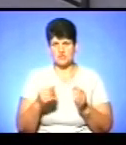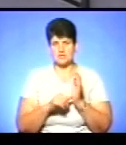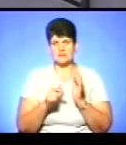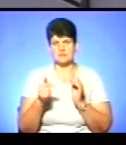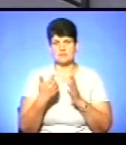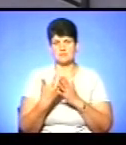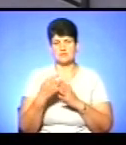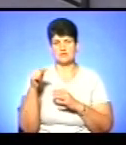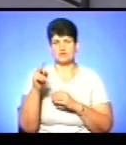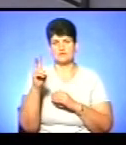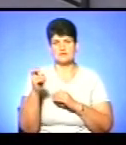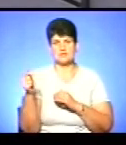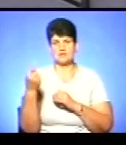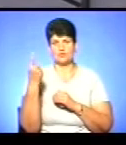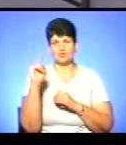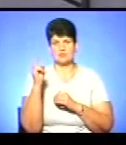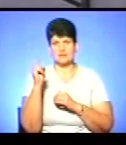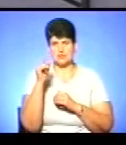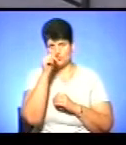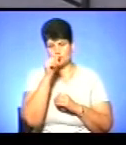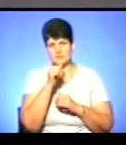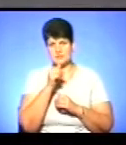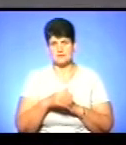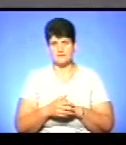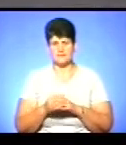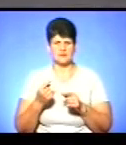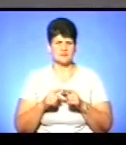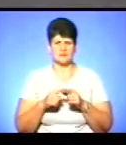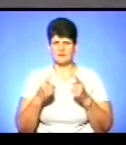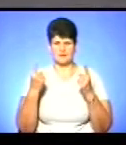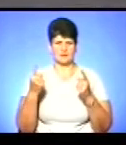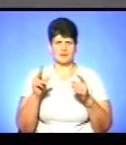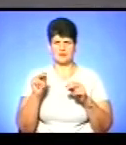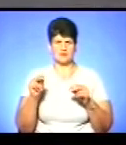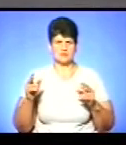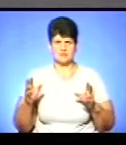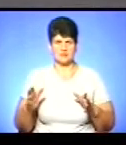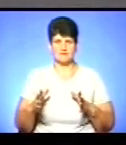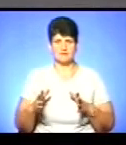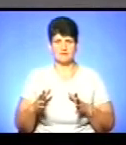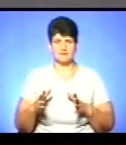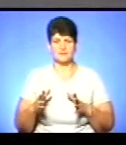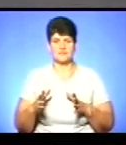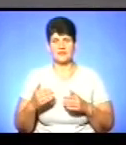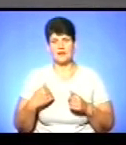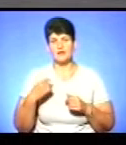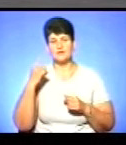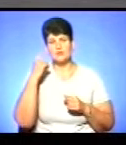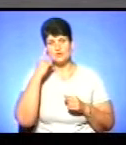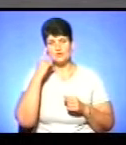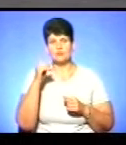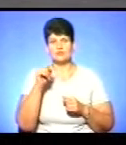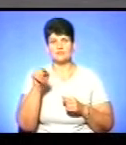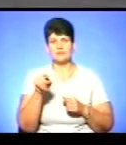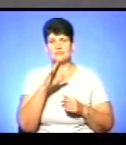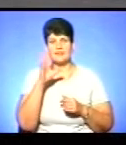виходить близько 1200 гривень за одну дитину на місяць? Це щось завелика цифра, я думаю, що вони